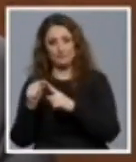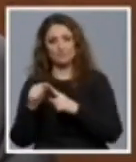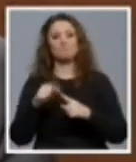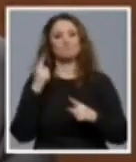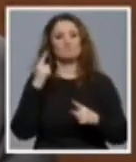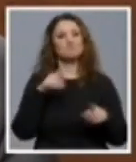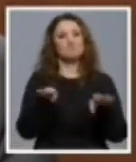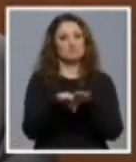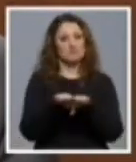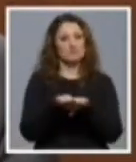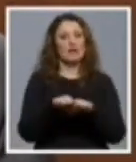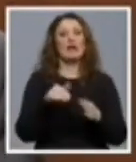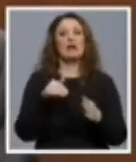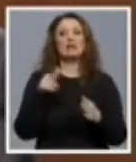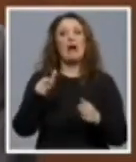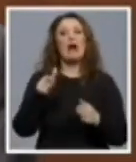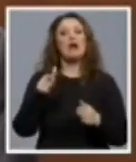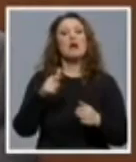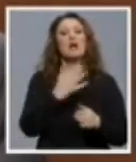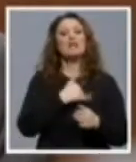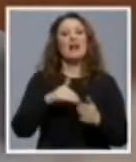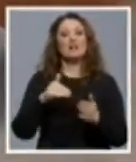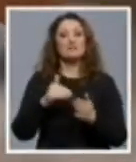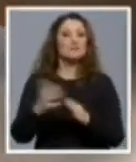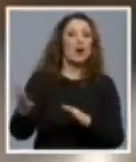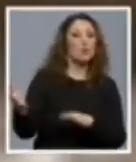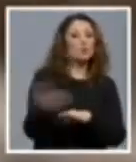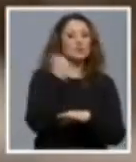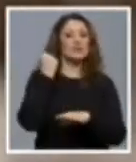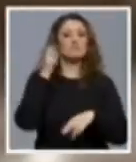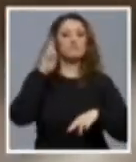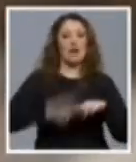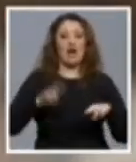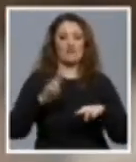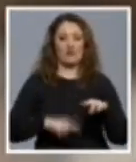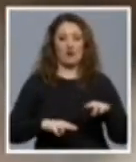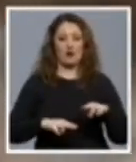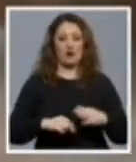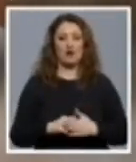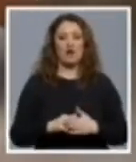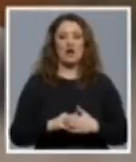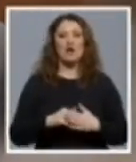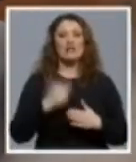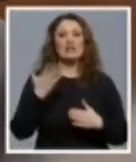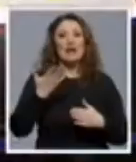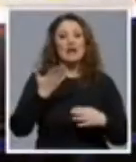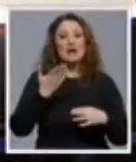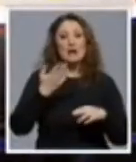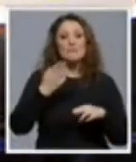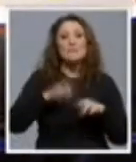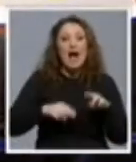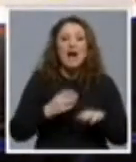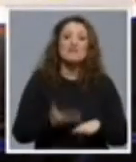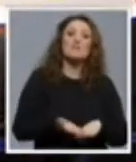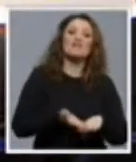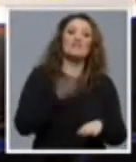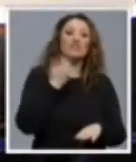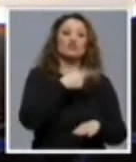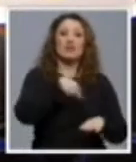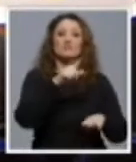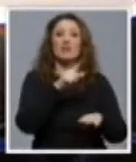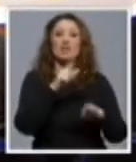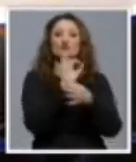oduzeti neka prava, tako da su bez ikakvih teškoća promijenili Ustav po kojemu daleko veća pravo u Hrvatskoj imaju četnički agresori,